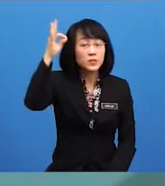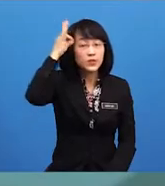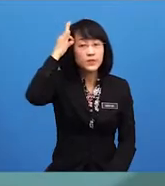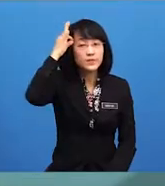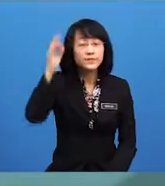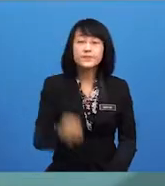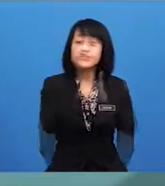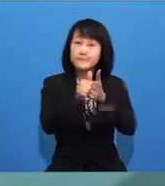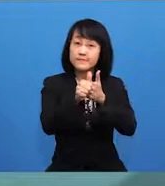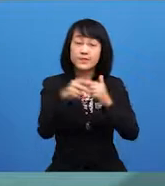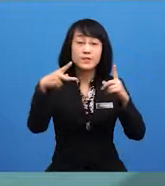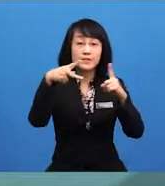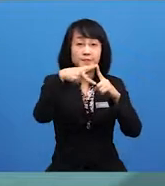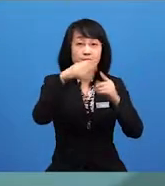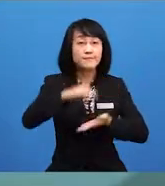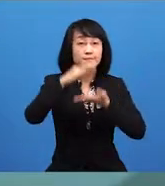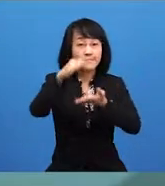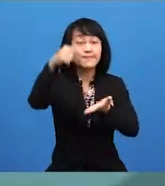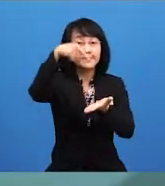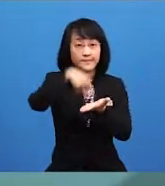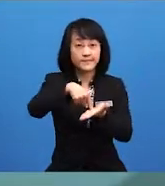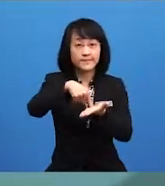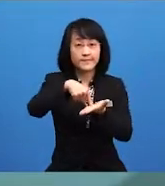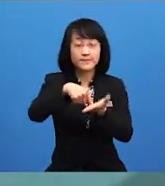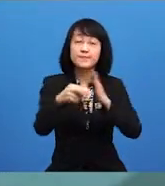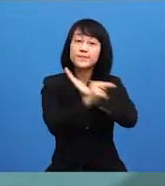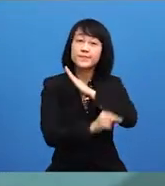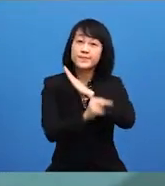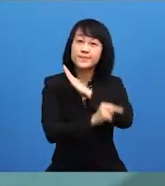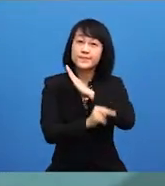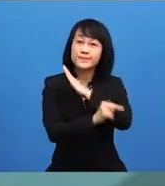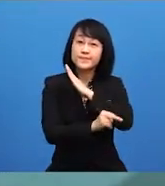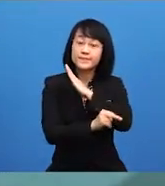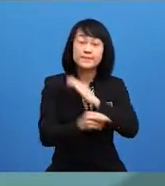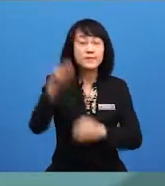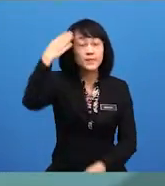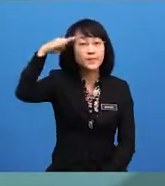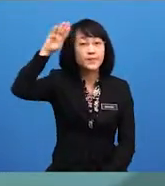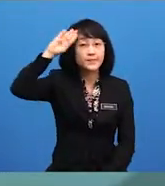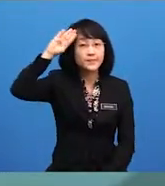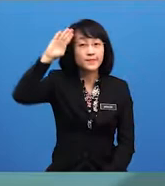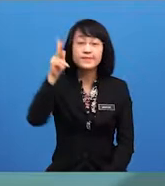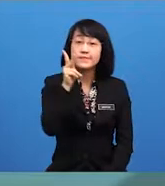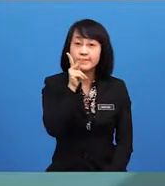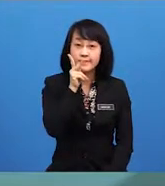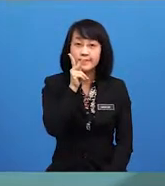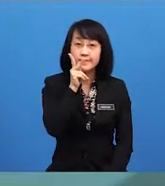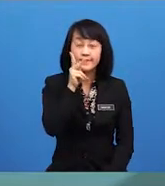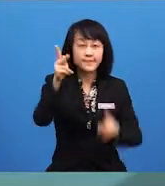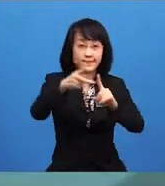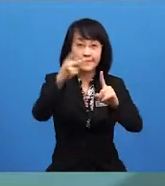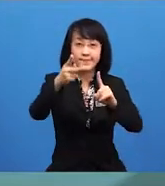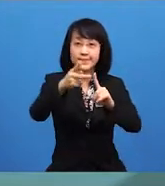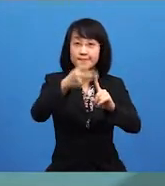Berdasarkan kepada peruntukan ini, Negeri-negeri Perlis, Kedah, Pulau